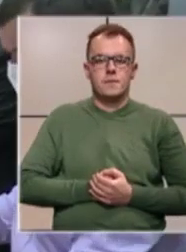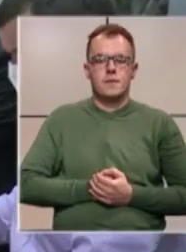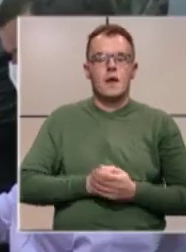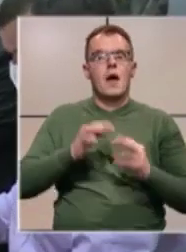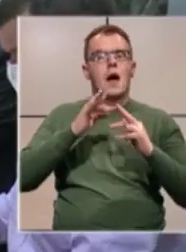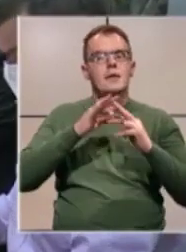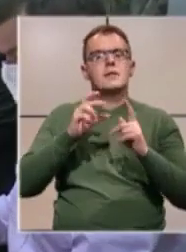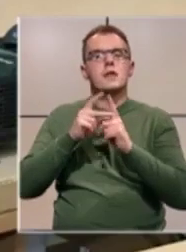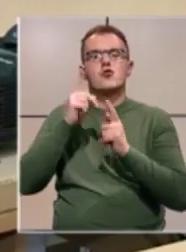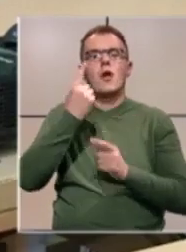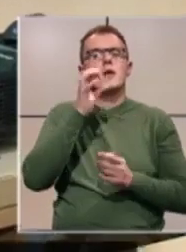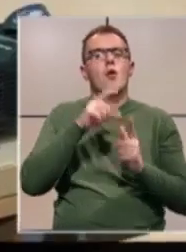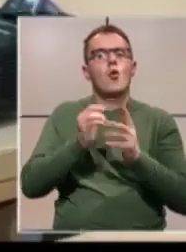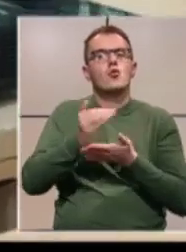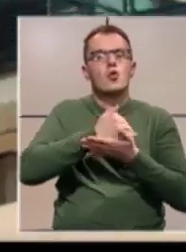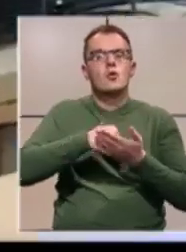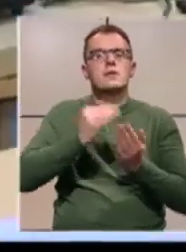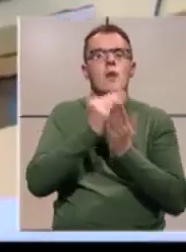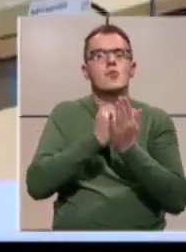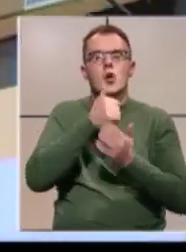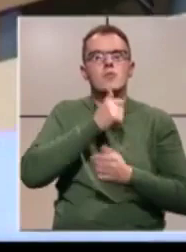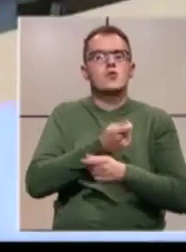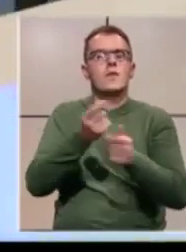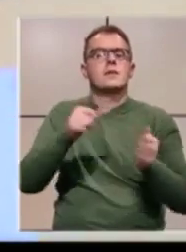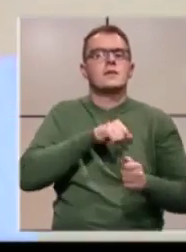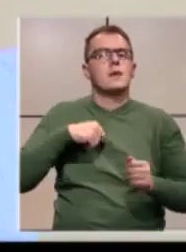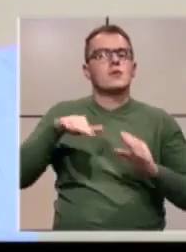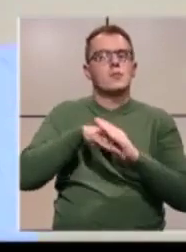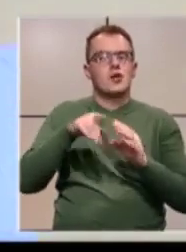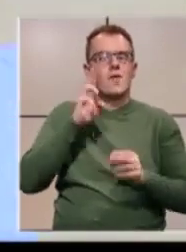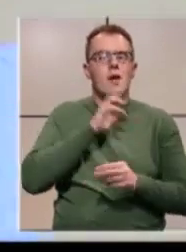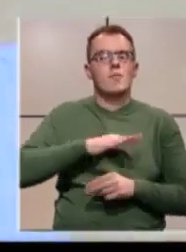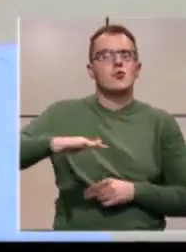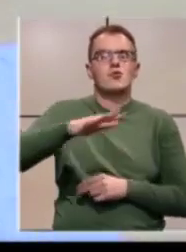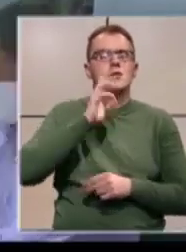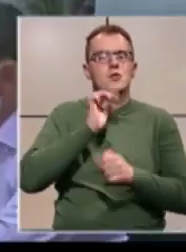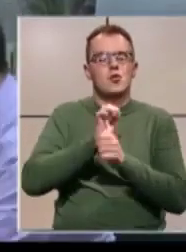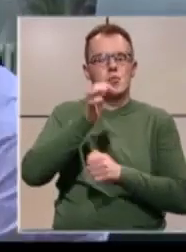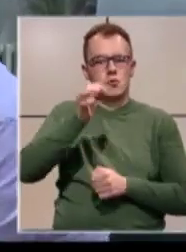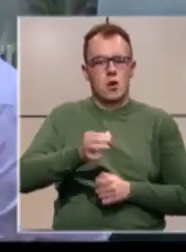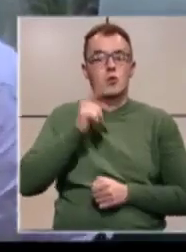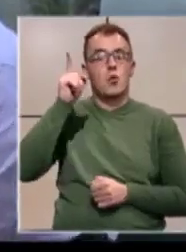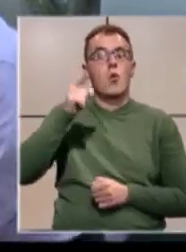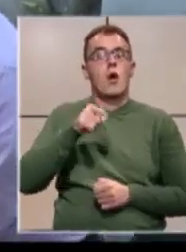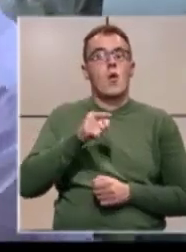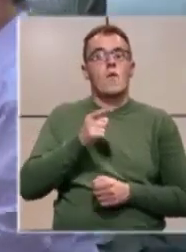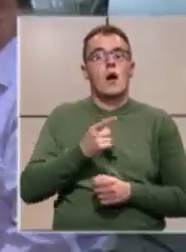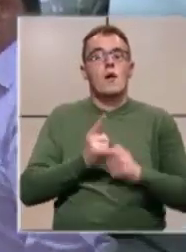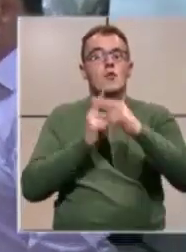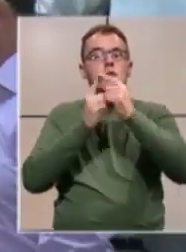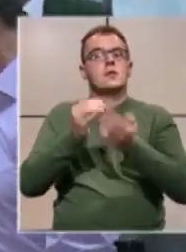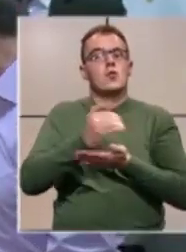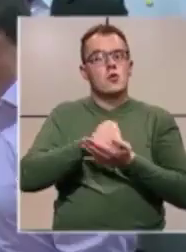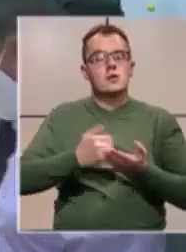Adisa Đulan jedna je od korisnica programa sufinansiranja samozapošljavanja na području Zeničko-Dobojskog kantona. Ona je ovaj postica